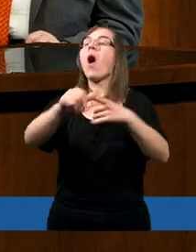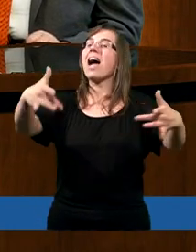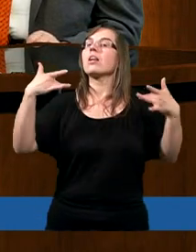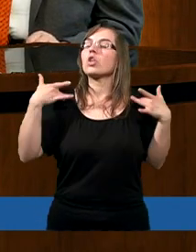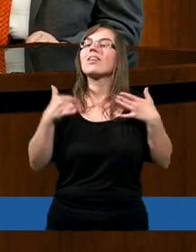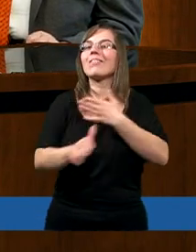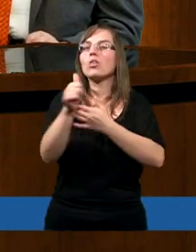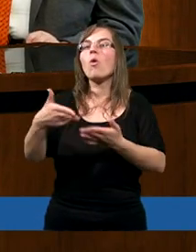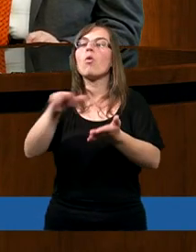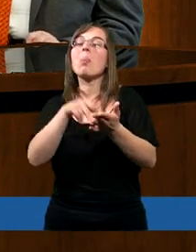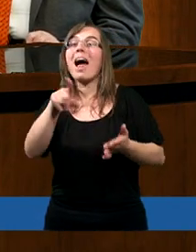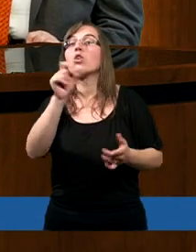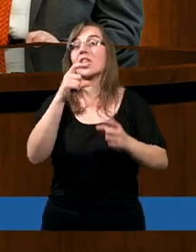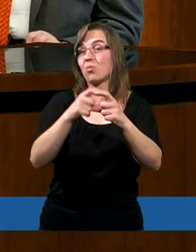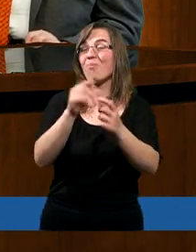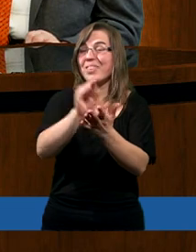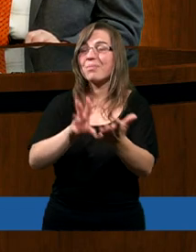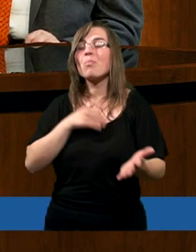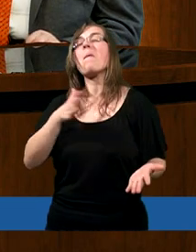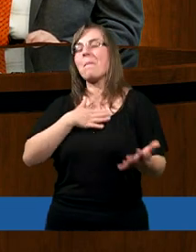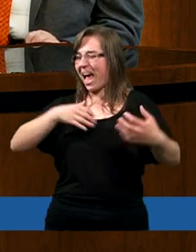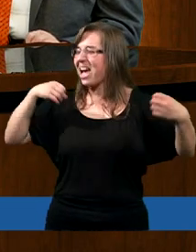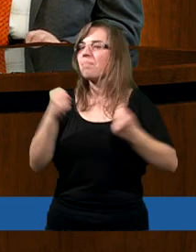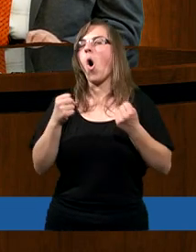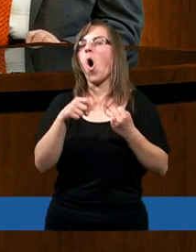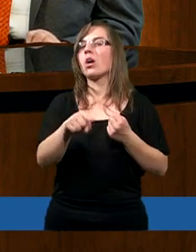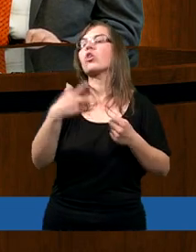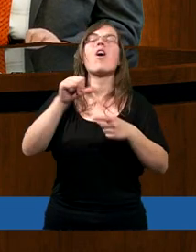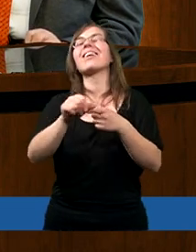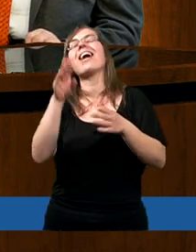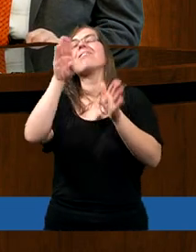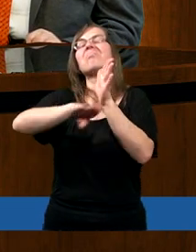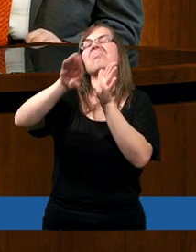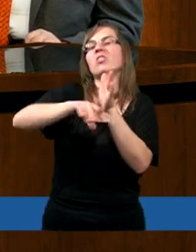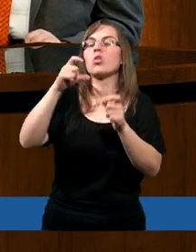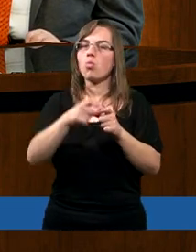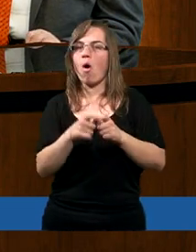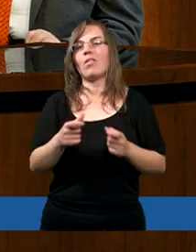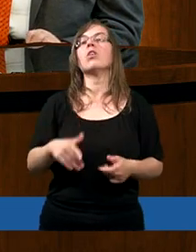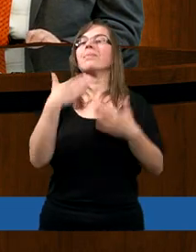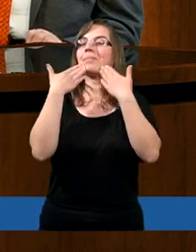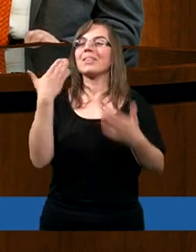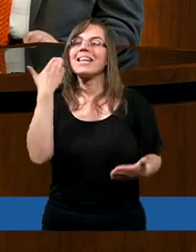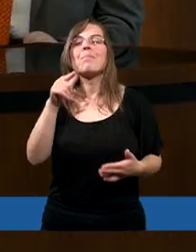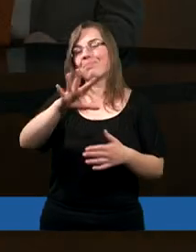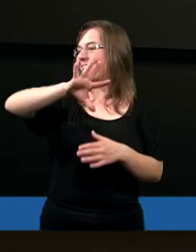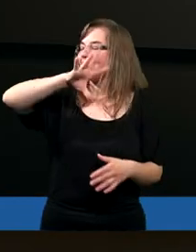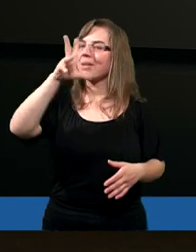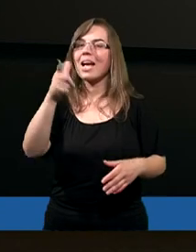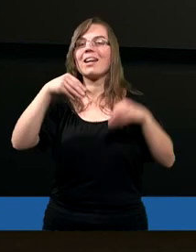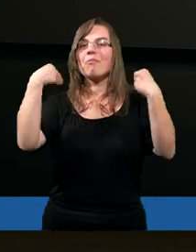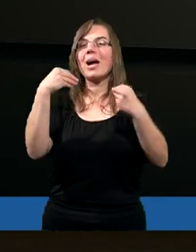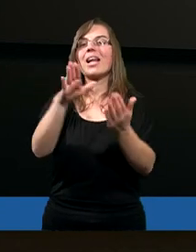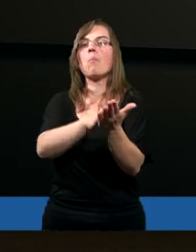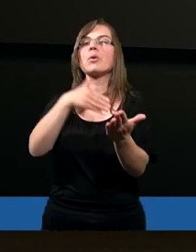dowód na to, że to Słowo ma moc, i że to nie może być Słowo ludzkie. Tak, dziękuję bardzo, dziękuję za te piękne